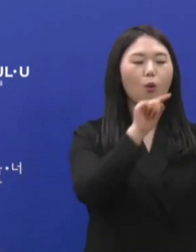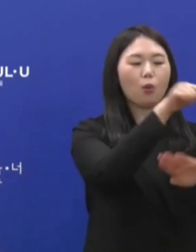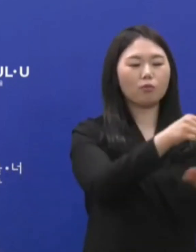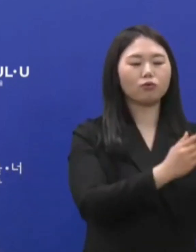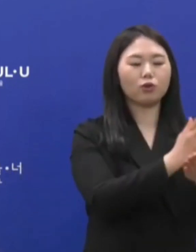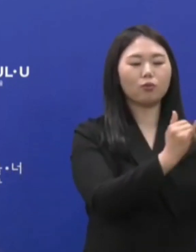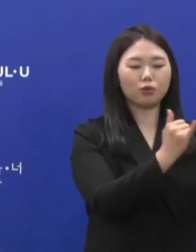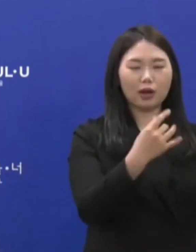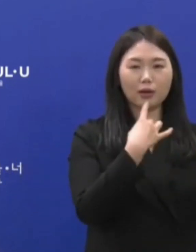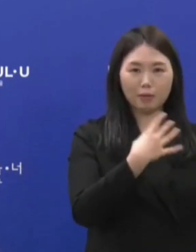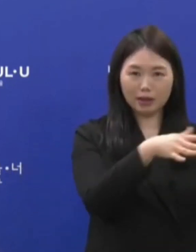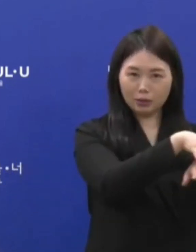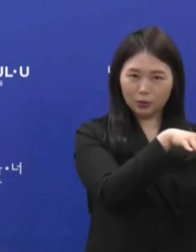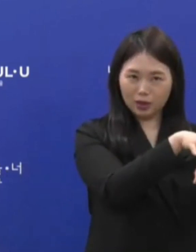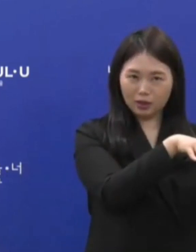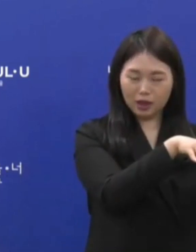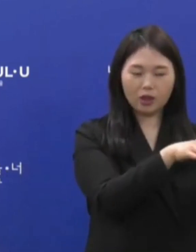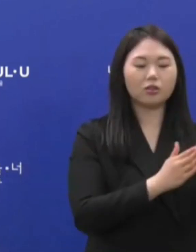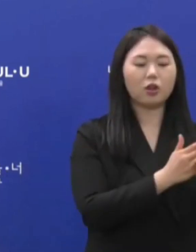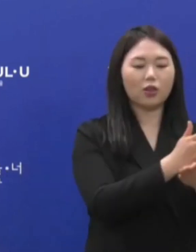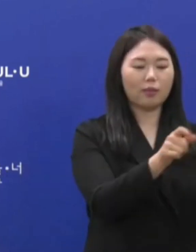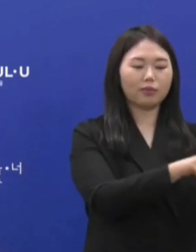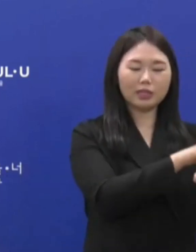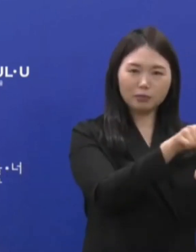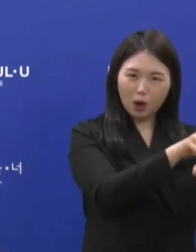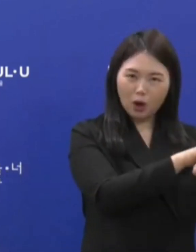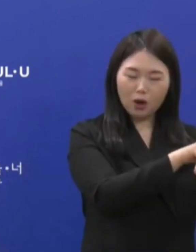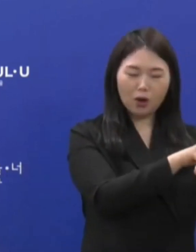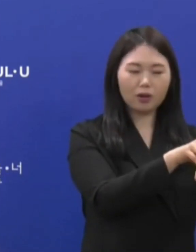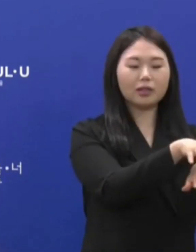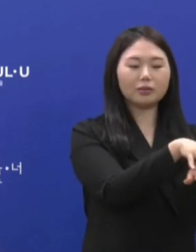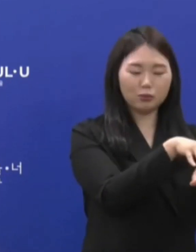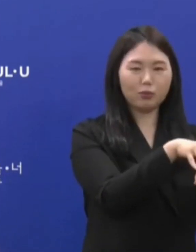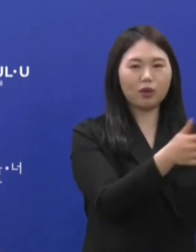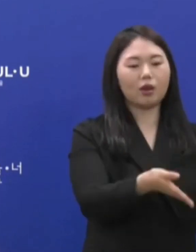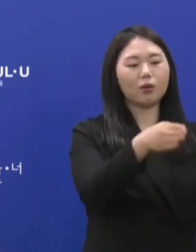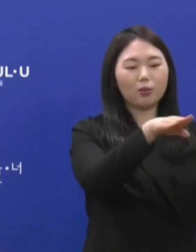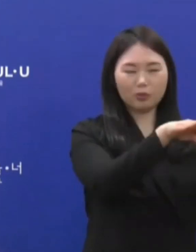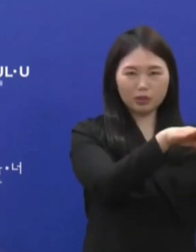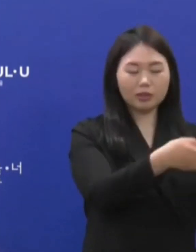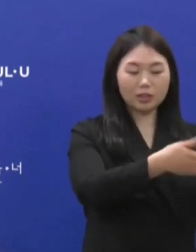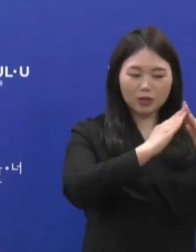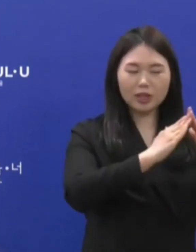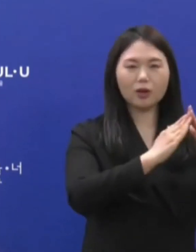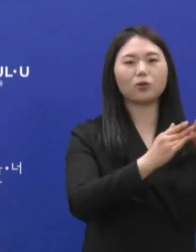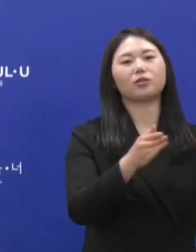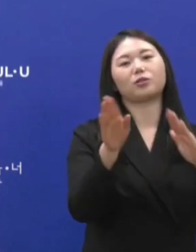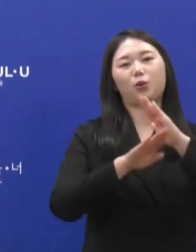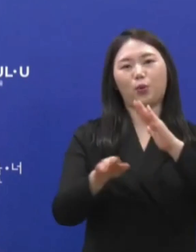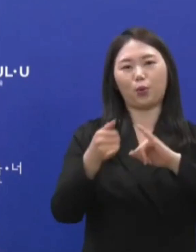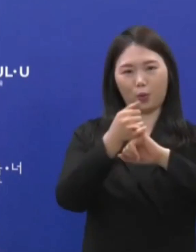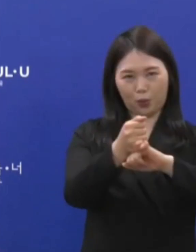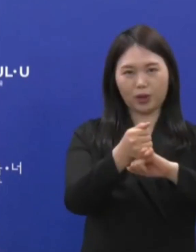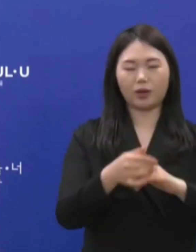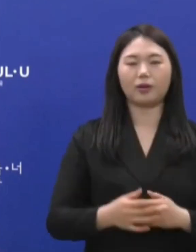전문가들로만 구성된 전담 특별기구를 설치할 것을 공약하였습니다. 이미